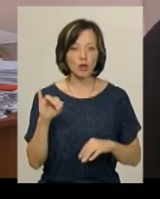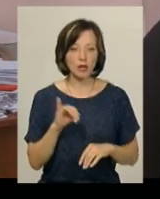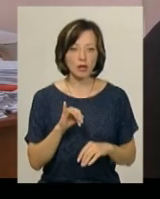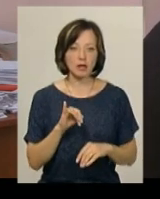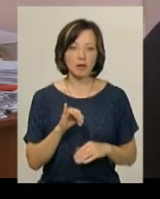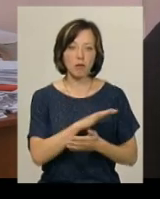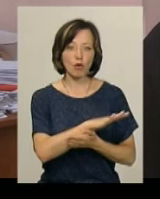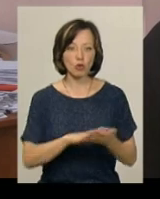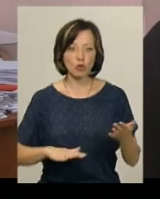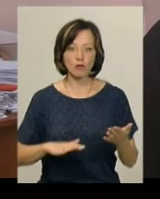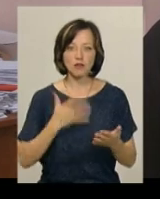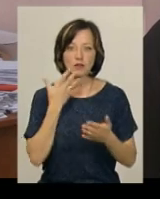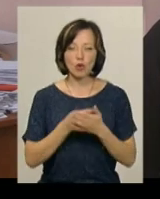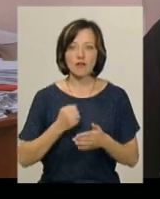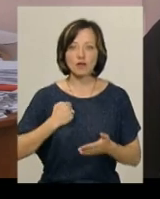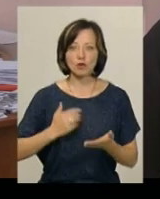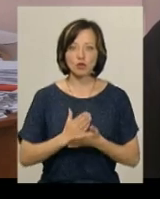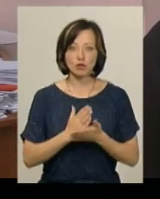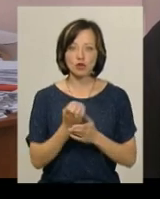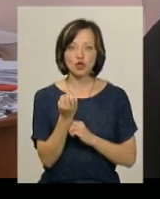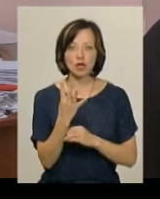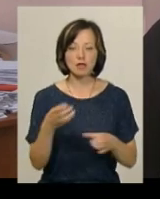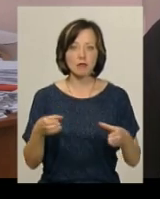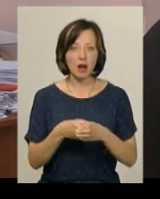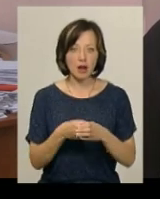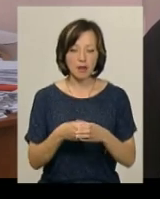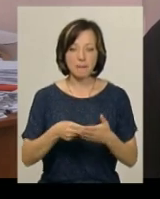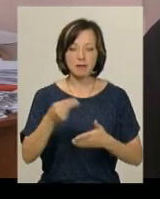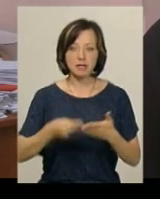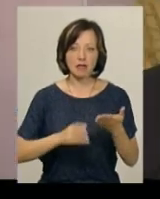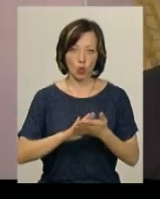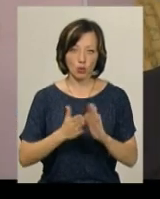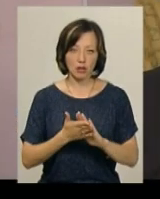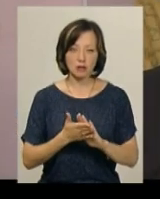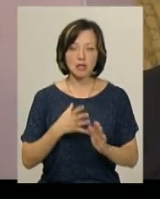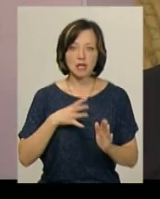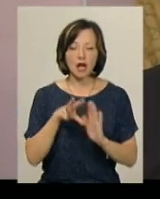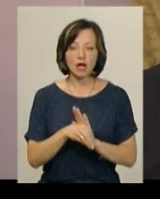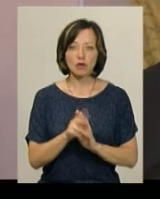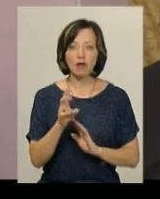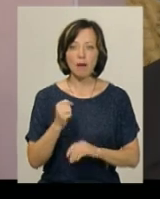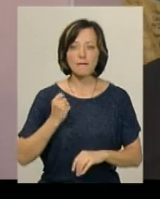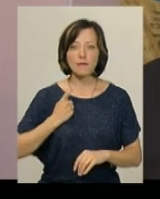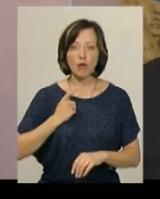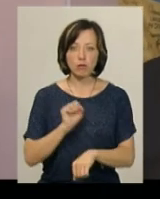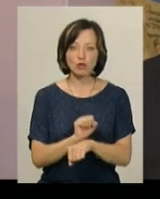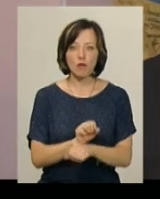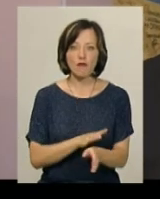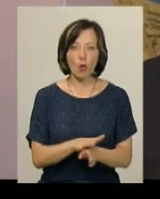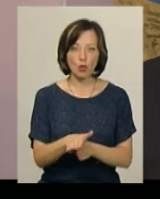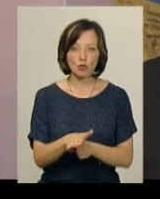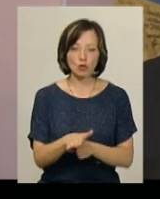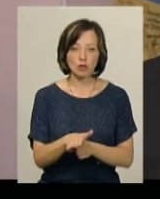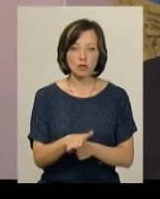продовжив свою військову службу у 14-й бригаді, підписавши контракт. Загинув на блокпусту, виконуючи